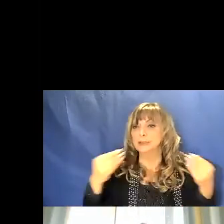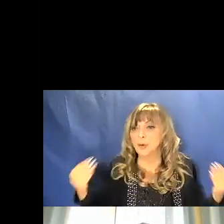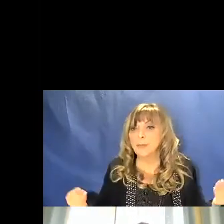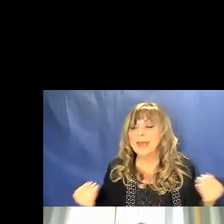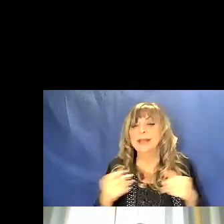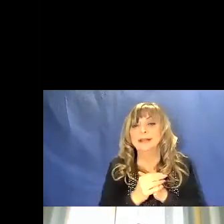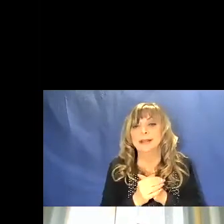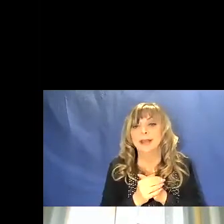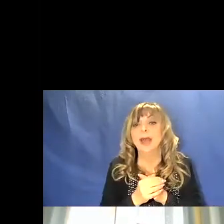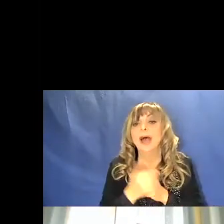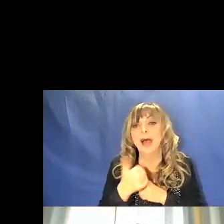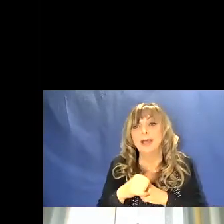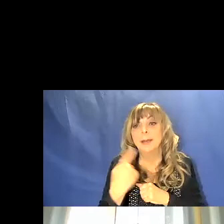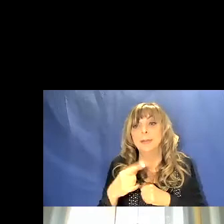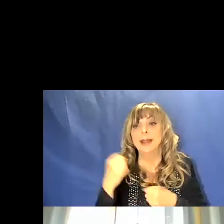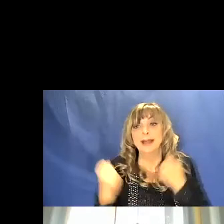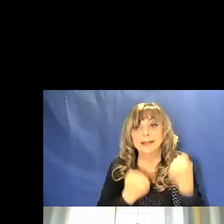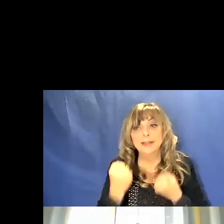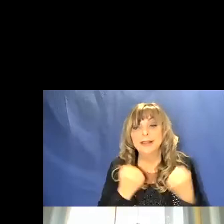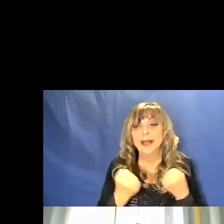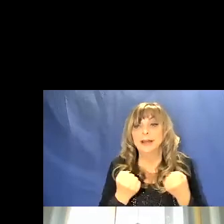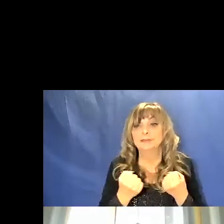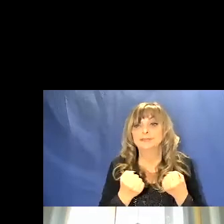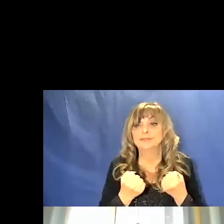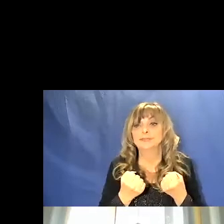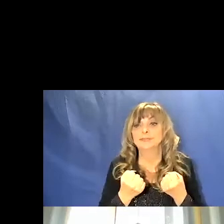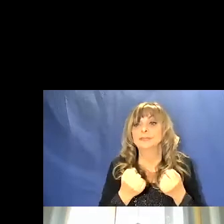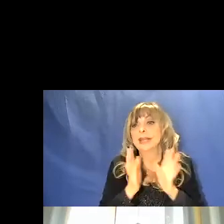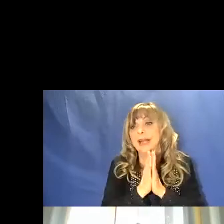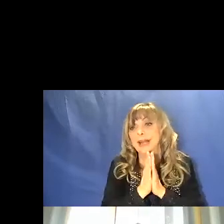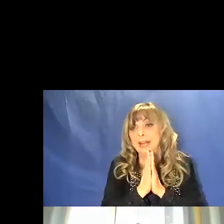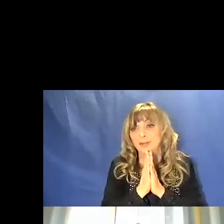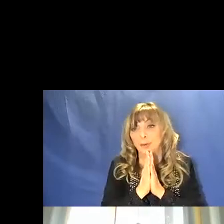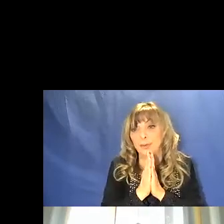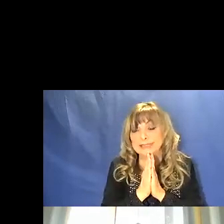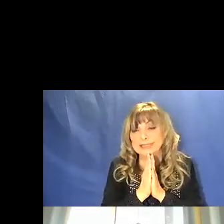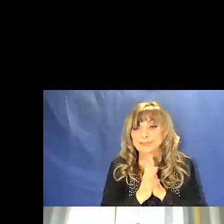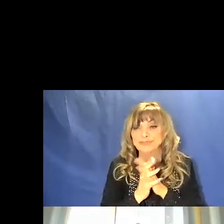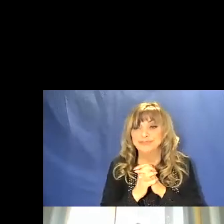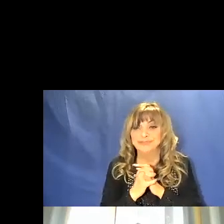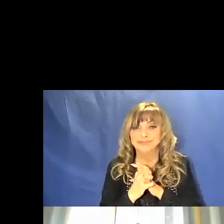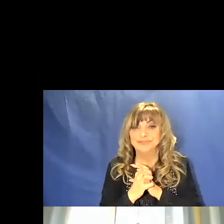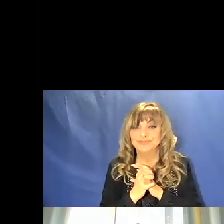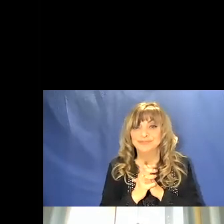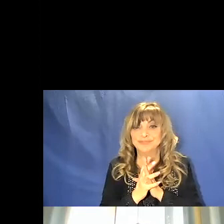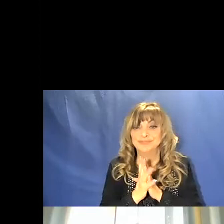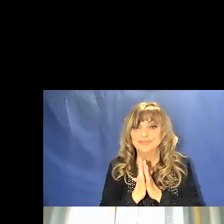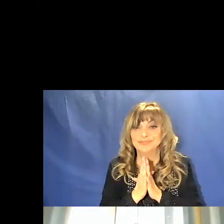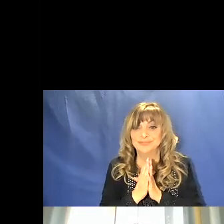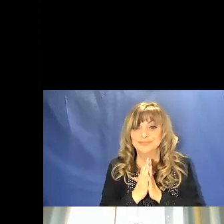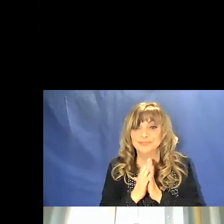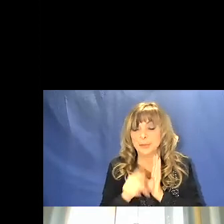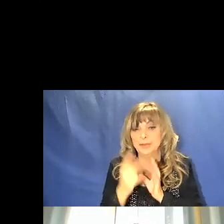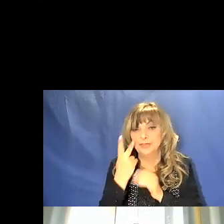per attività rituali sacrali cerimoniali qui